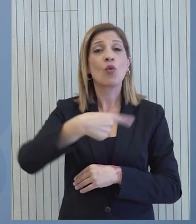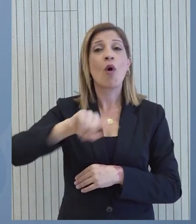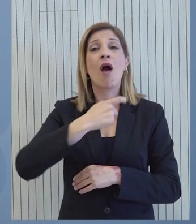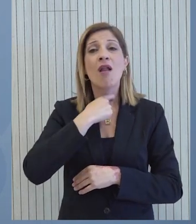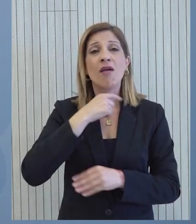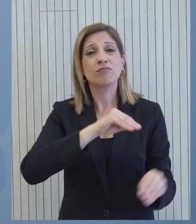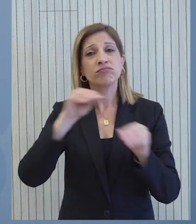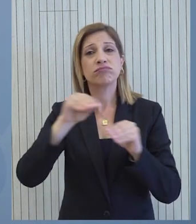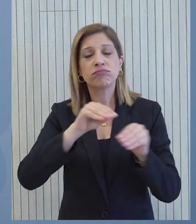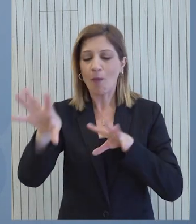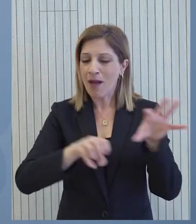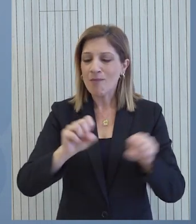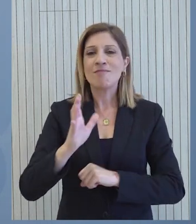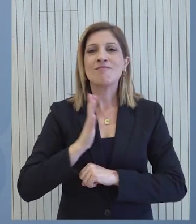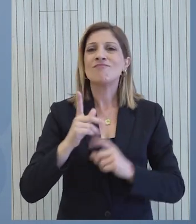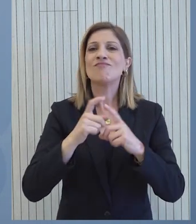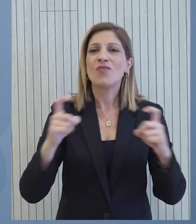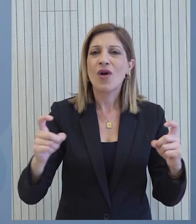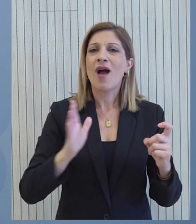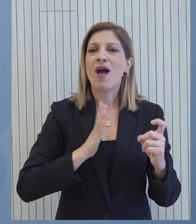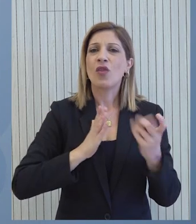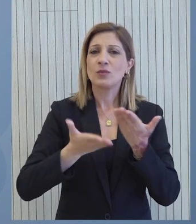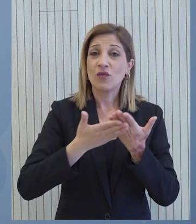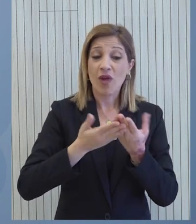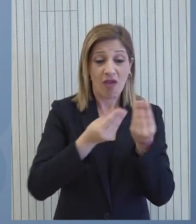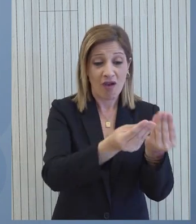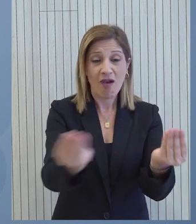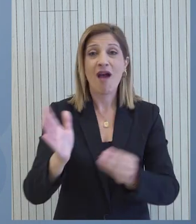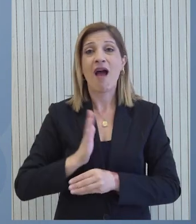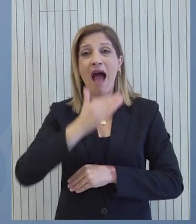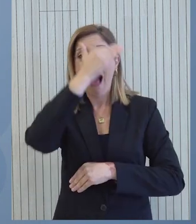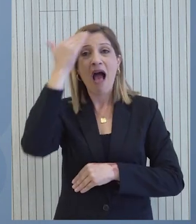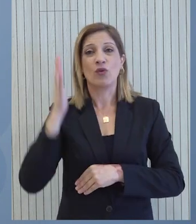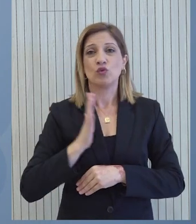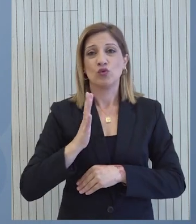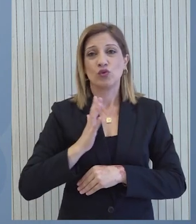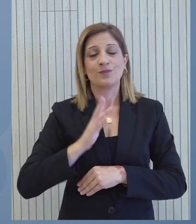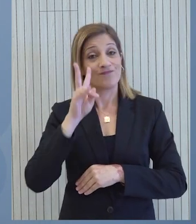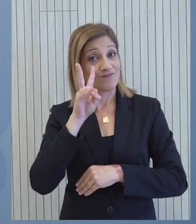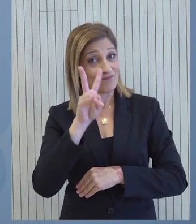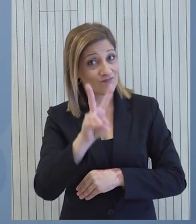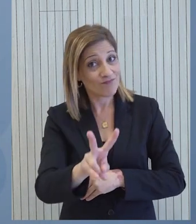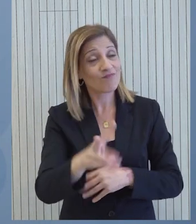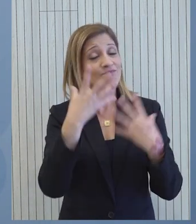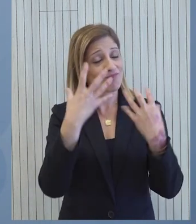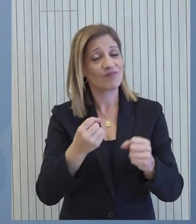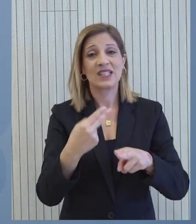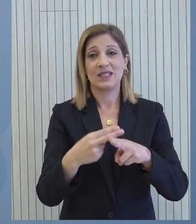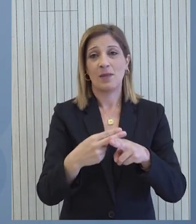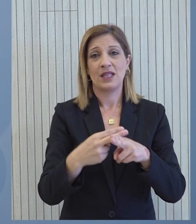μεταφοράς και παραλαβής ανθρωπιστικής βοήθειας προς διανομή στον άμαχο πληθυσμό, αντανακλάται από τα σχετικά στοιχεία και δεδομένα.